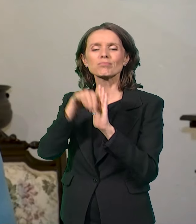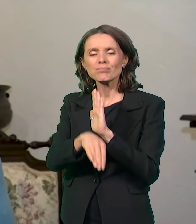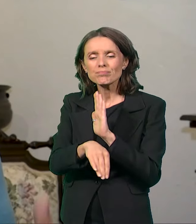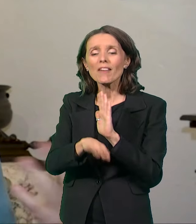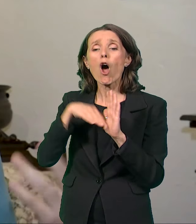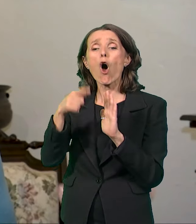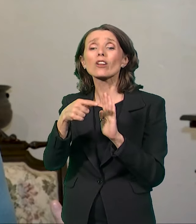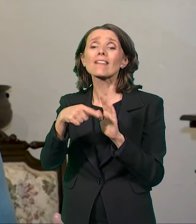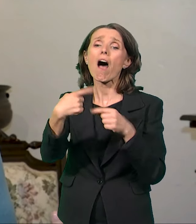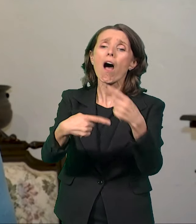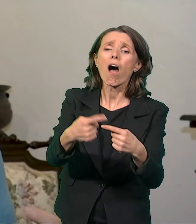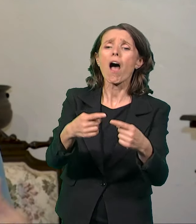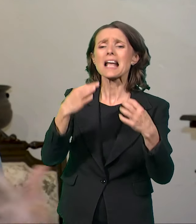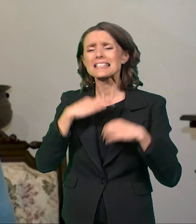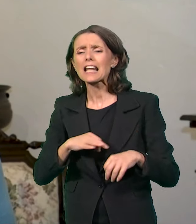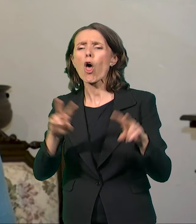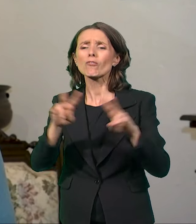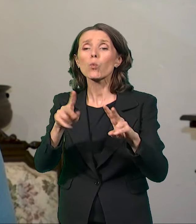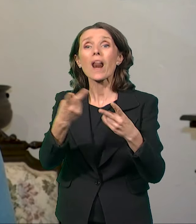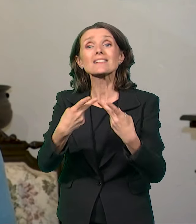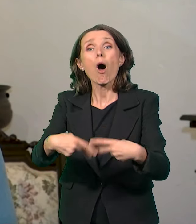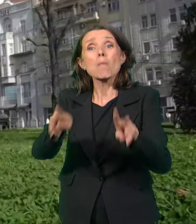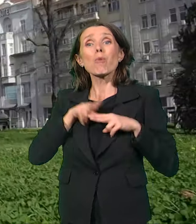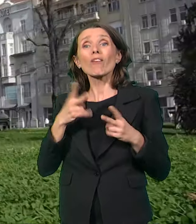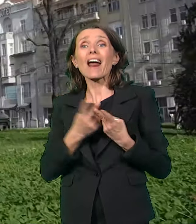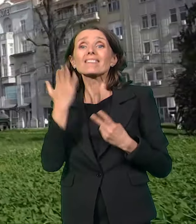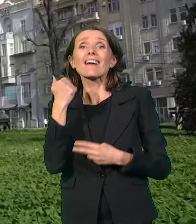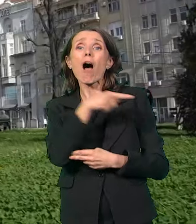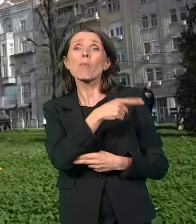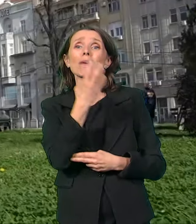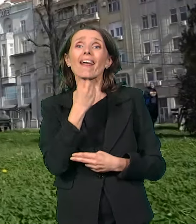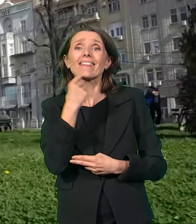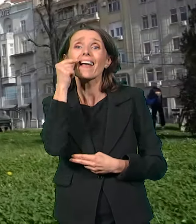uspio da povrati i taj sjaj i ugled, naravno, koji je on imao.